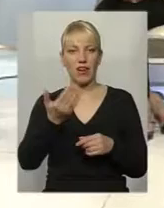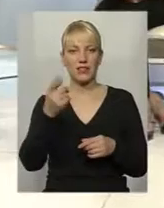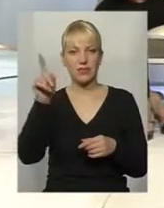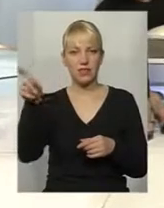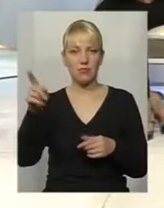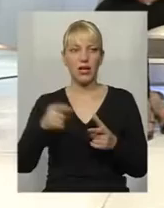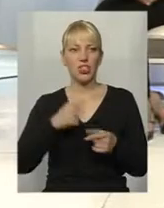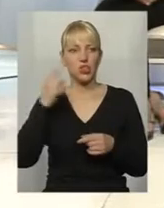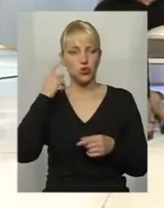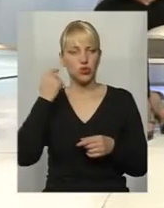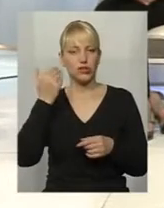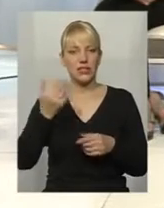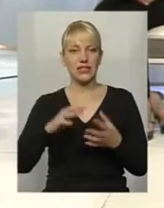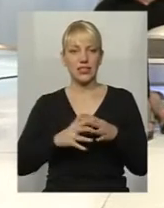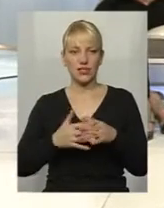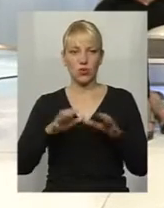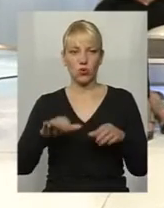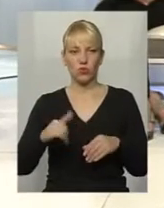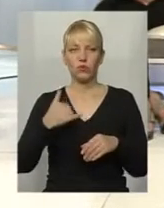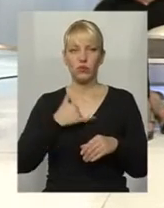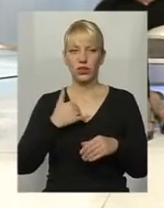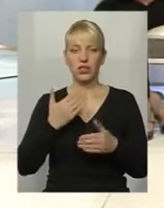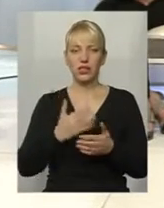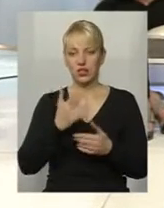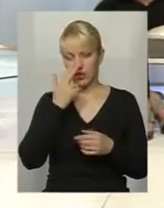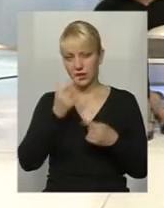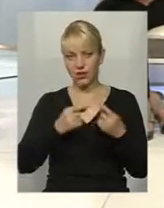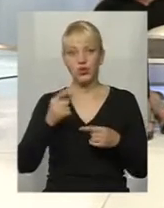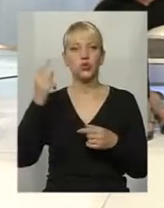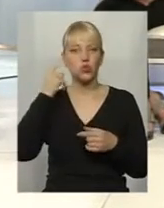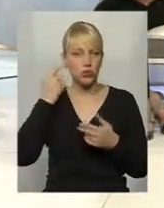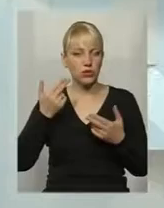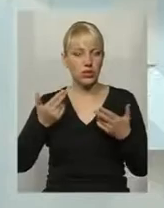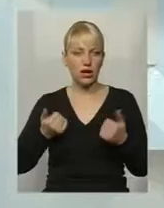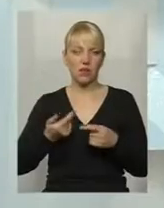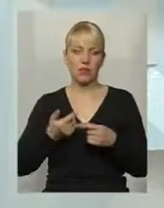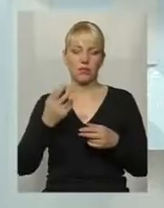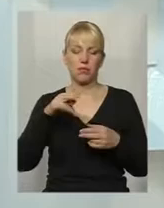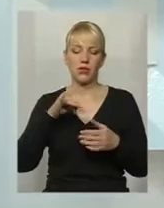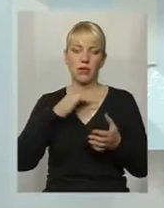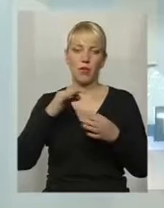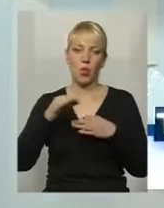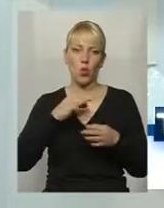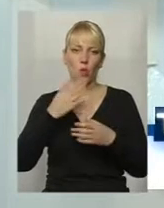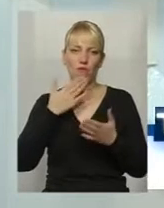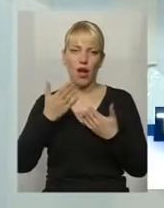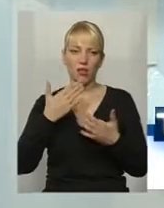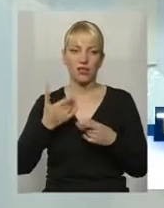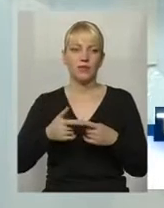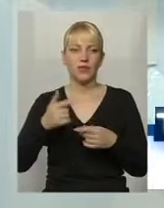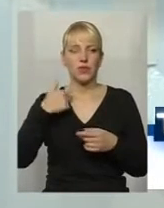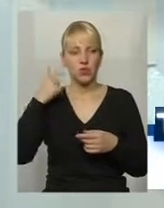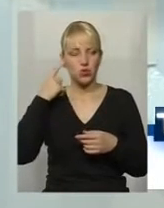чують сільські голови? Чують. У нас ціла традиція і у планах роботи, ось і приспілкуванні. У нас чують і